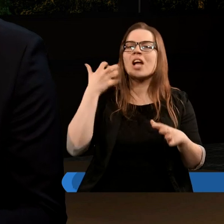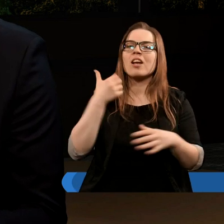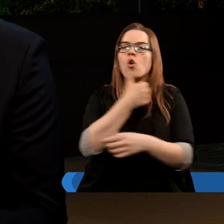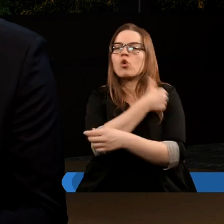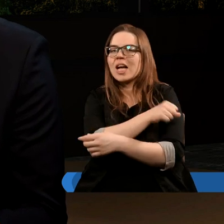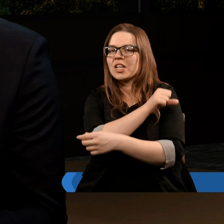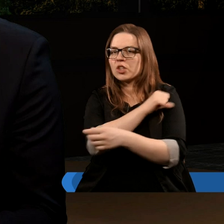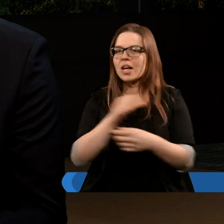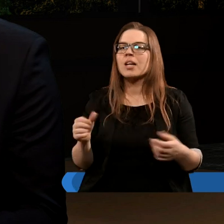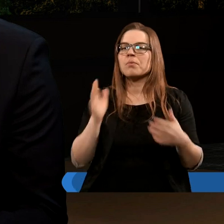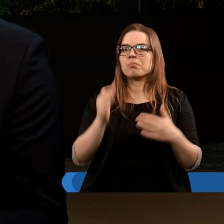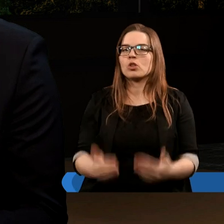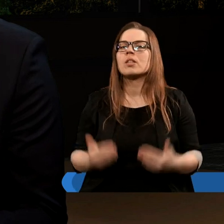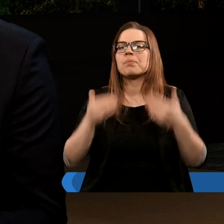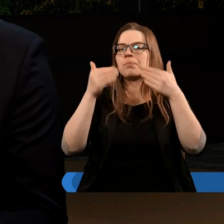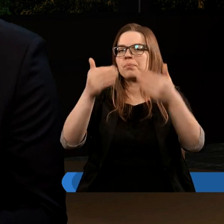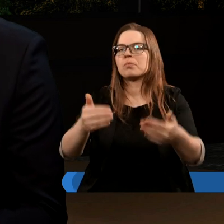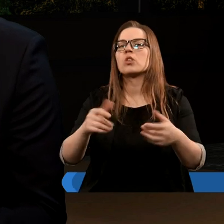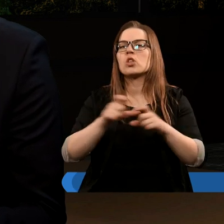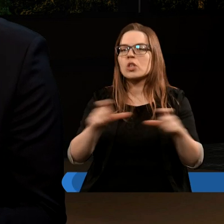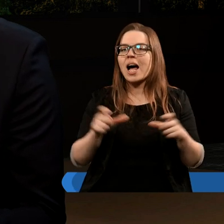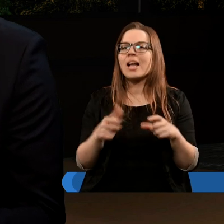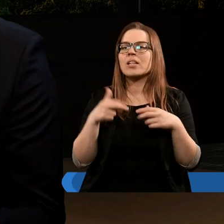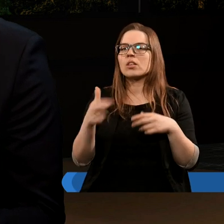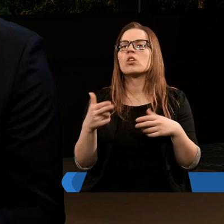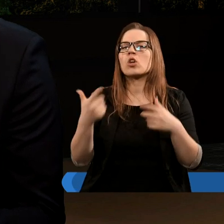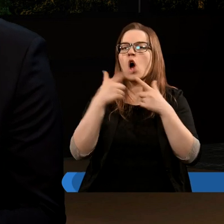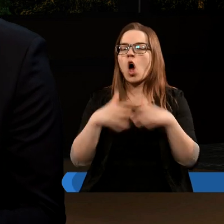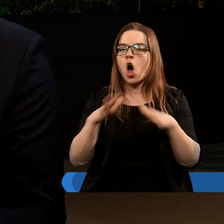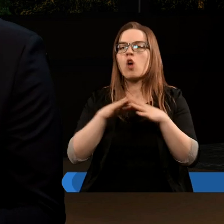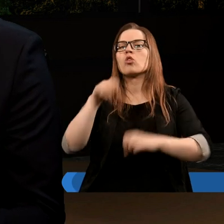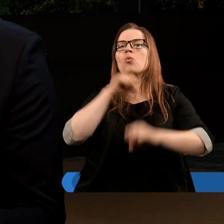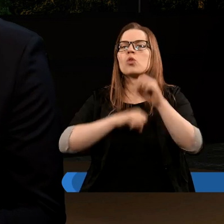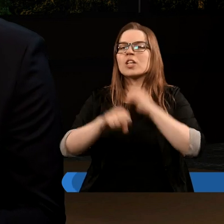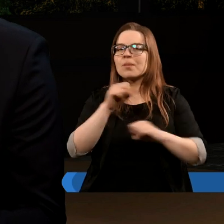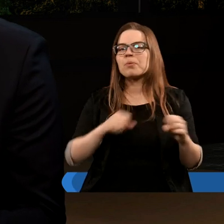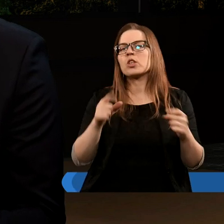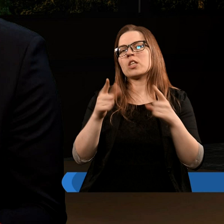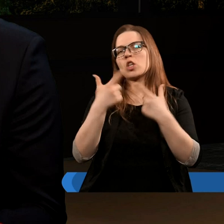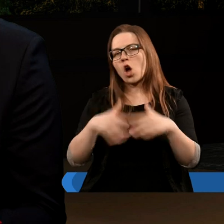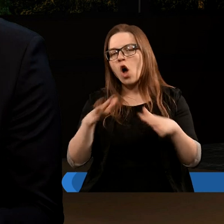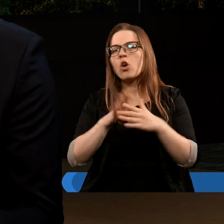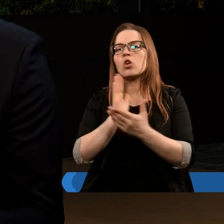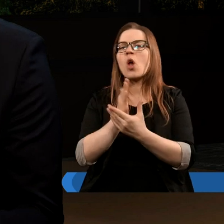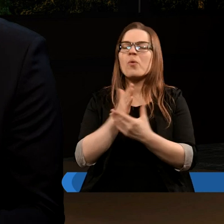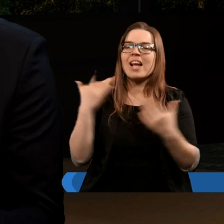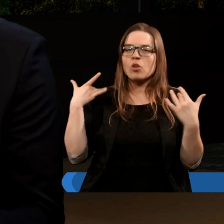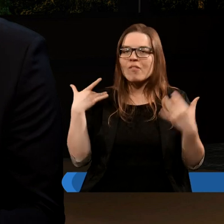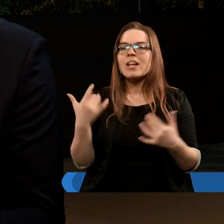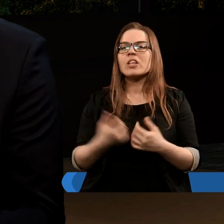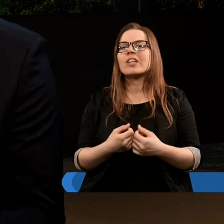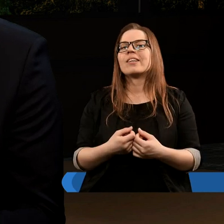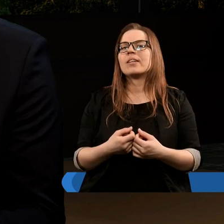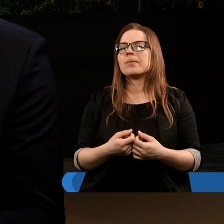-chrześcijańskiego. No i gdzieś dochodzimy do czasu, kiedy Kościół rzymski, czy też Kościół średniowieczny